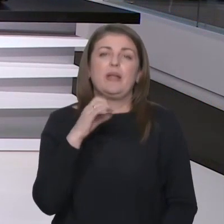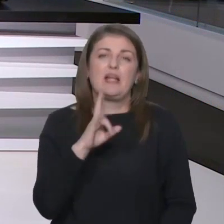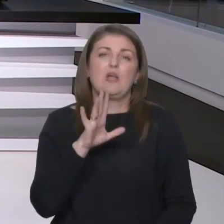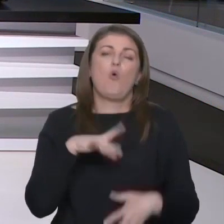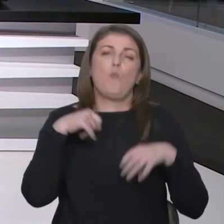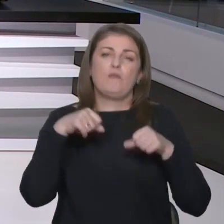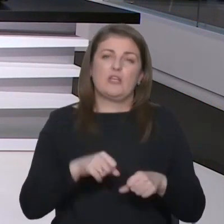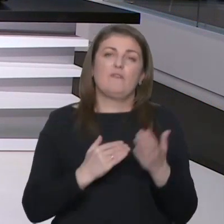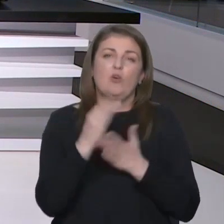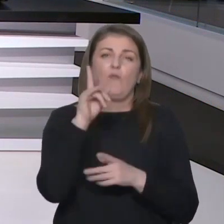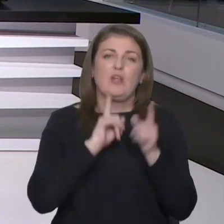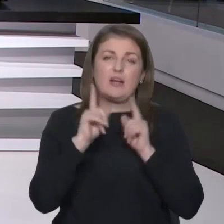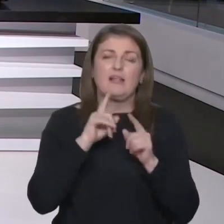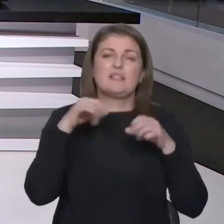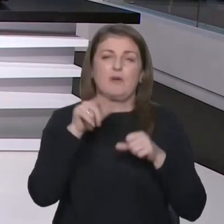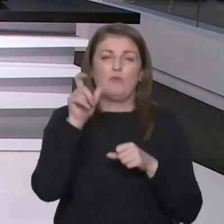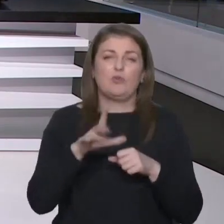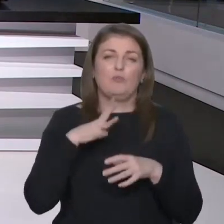Верховної Ради України, справ людини був з нами на зв'язку.